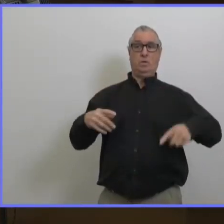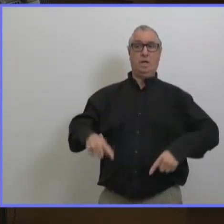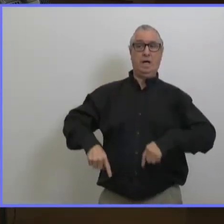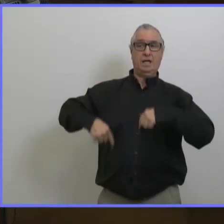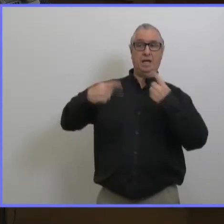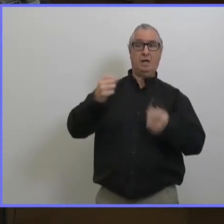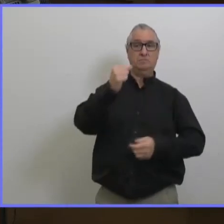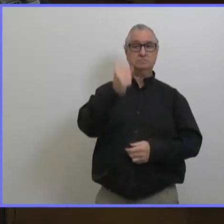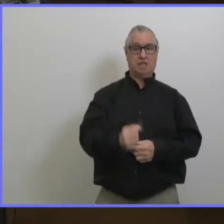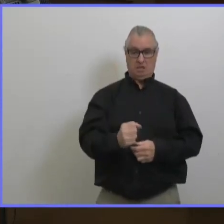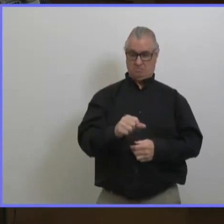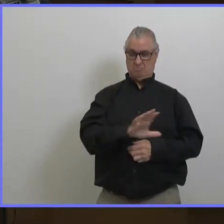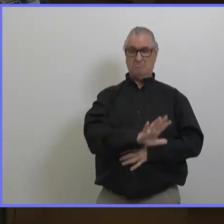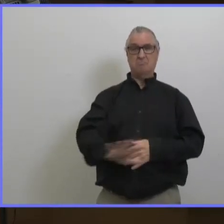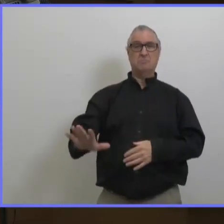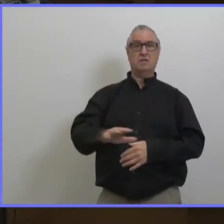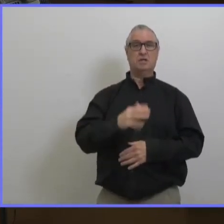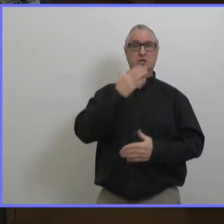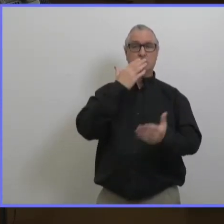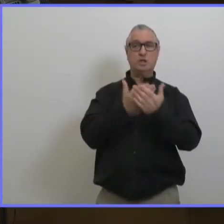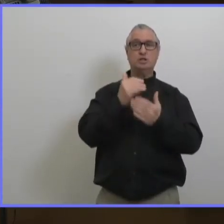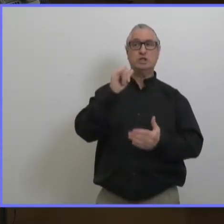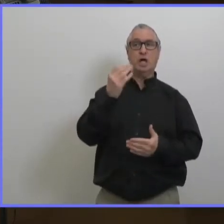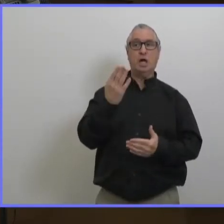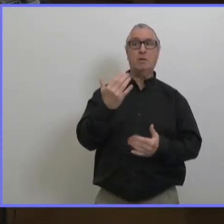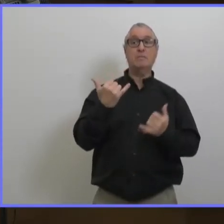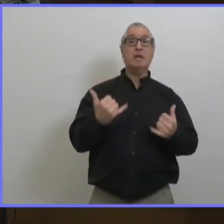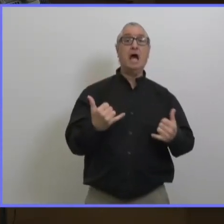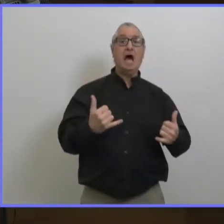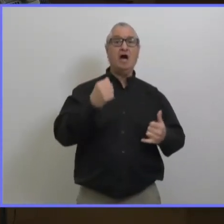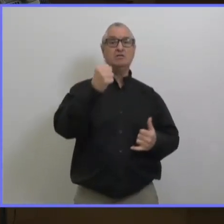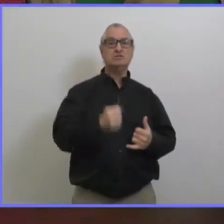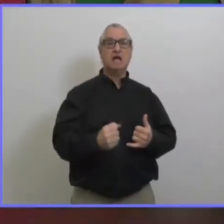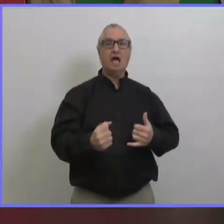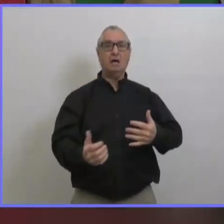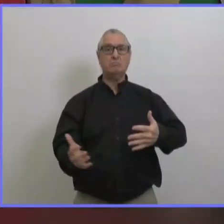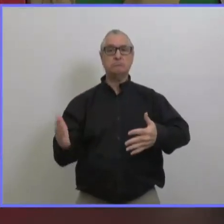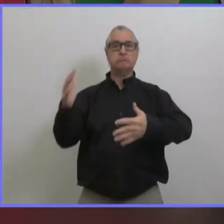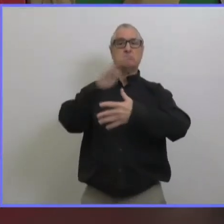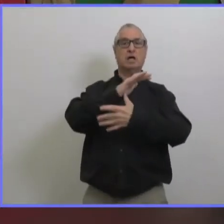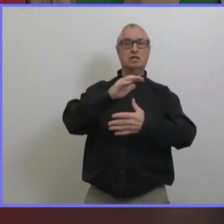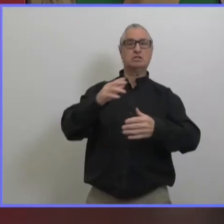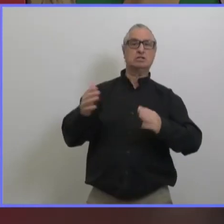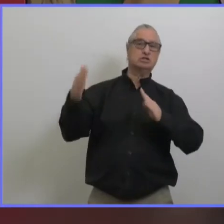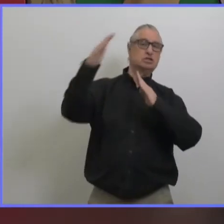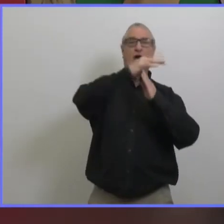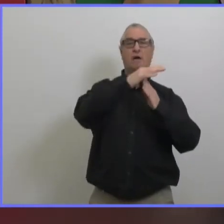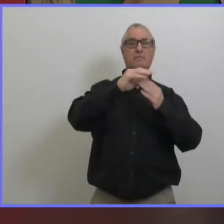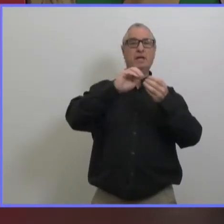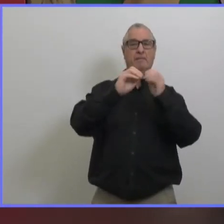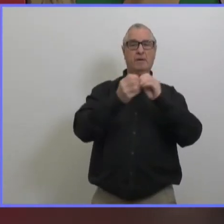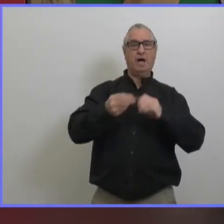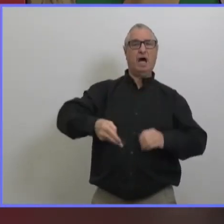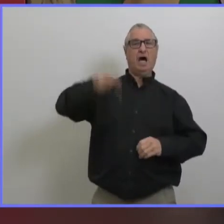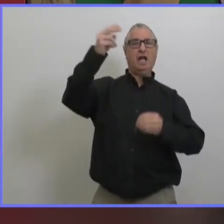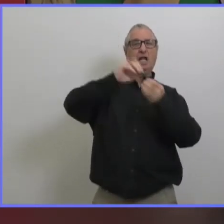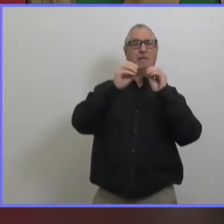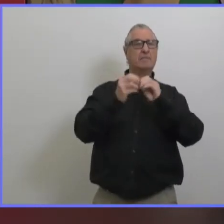la ligue continue de s'adapter et jusqu'à présent ça a bien réussi au canada